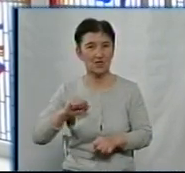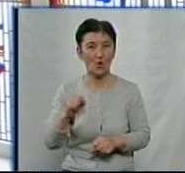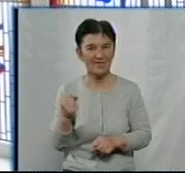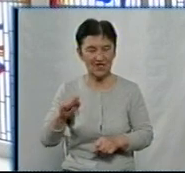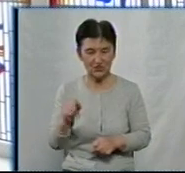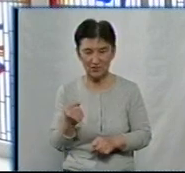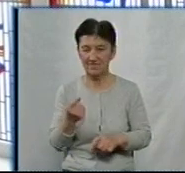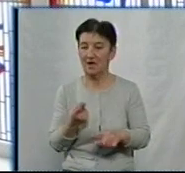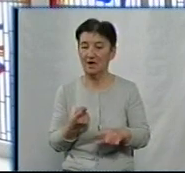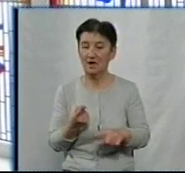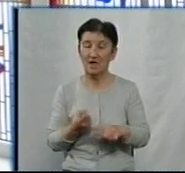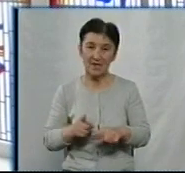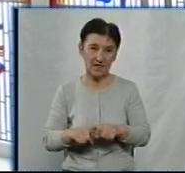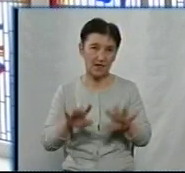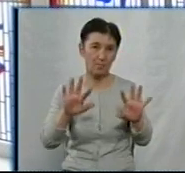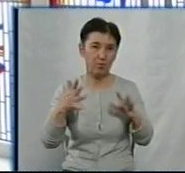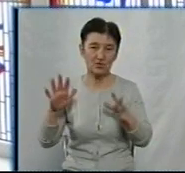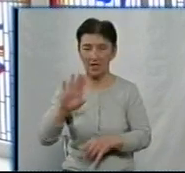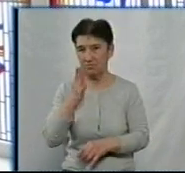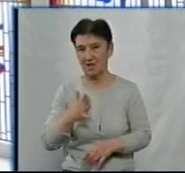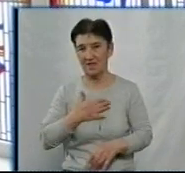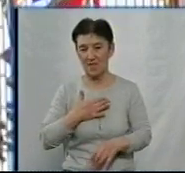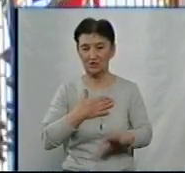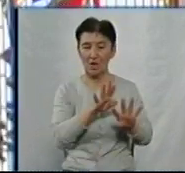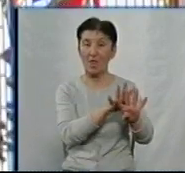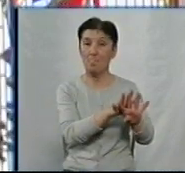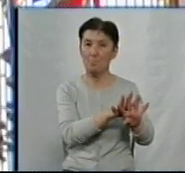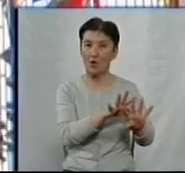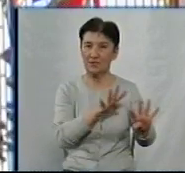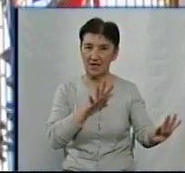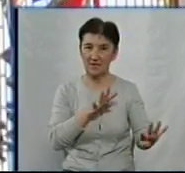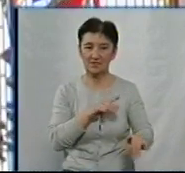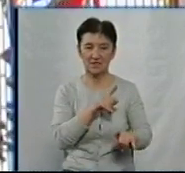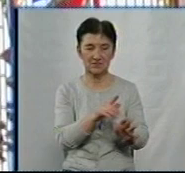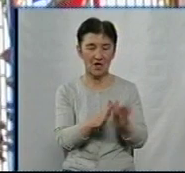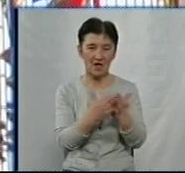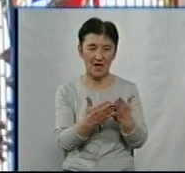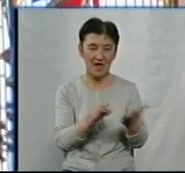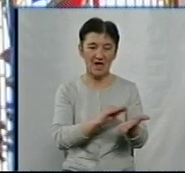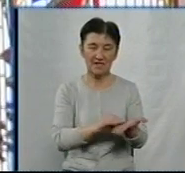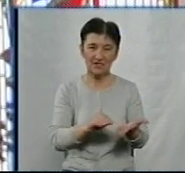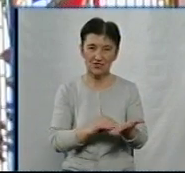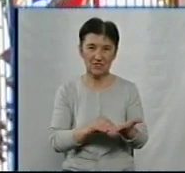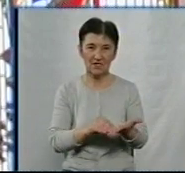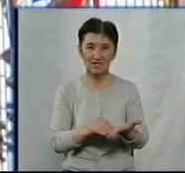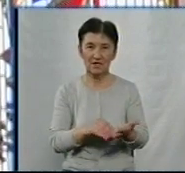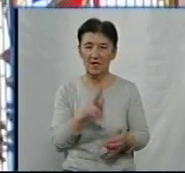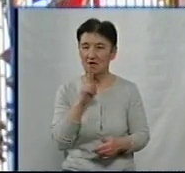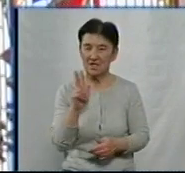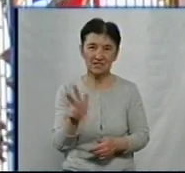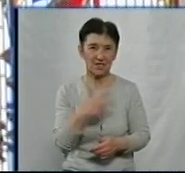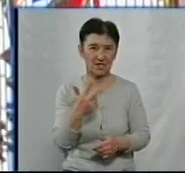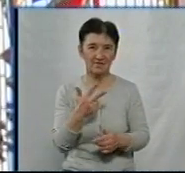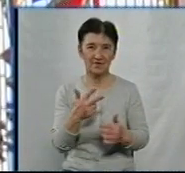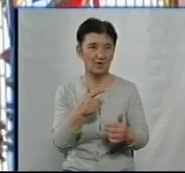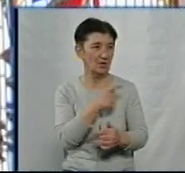відбувалися в нашому батальйоні, в нашому секторі. І книжка до вас мені дуже важко. Наприклад, за три роки своєї війни я